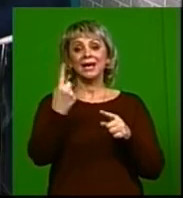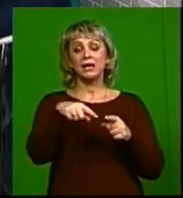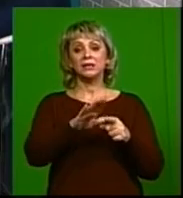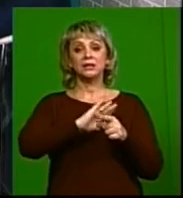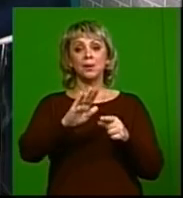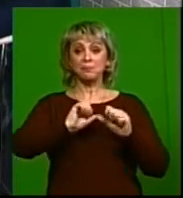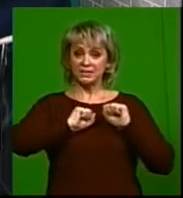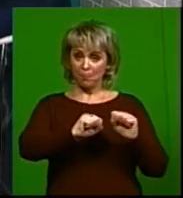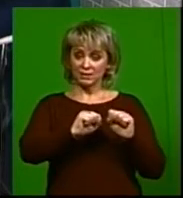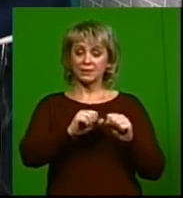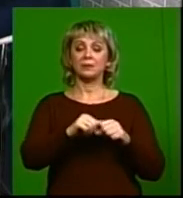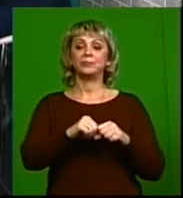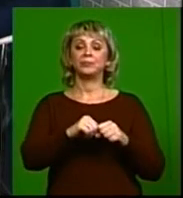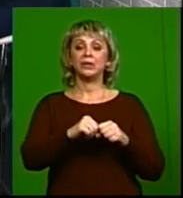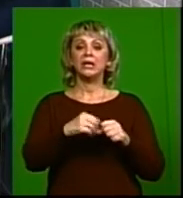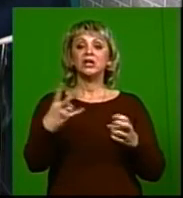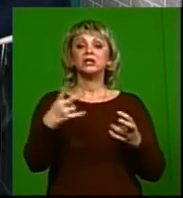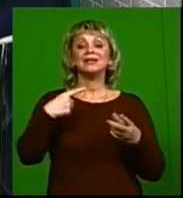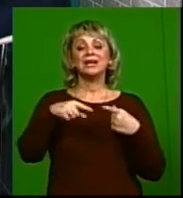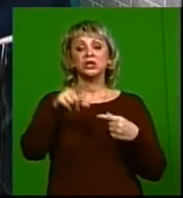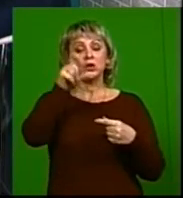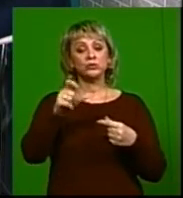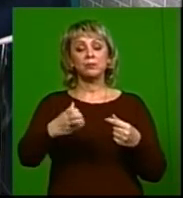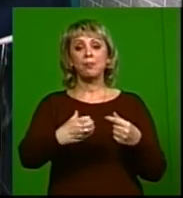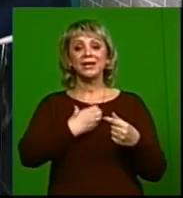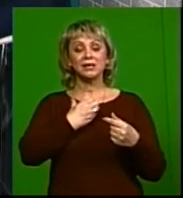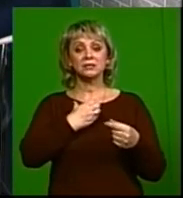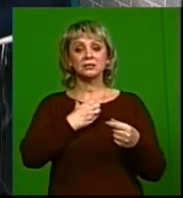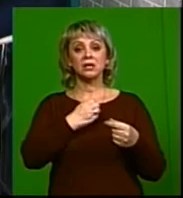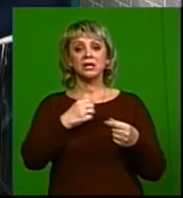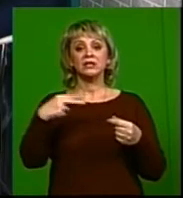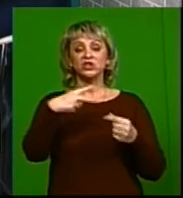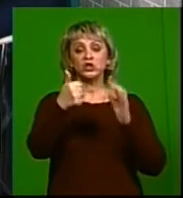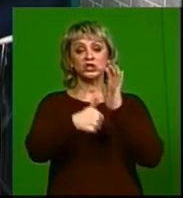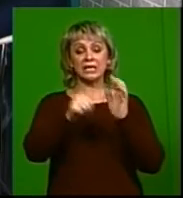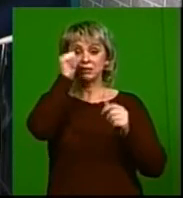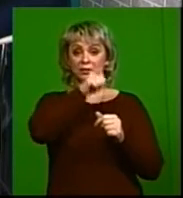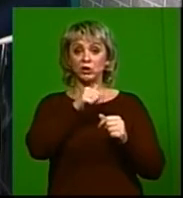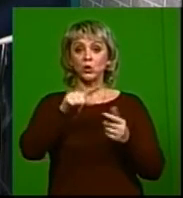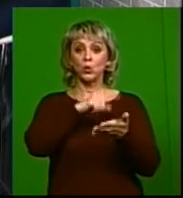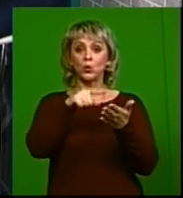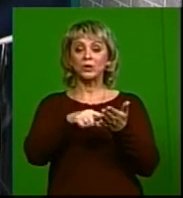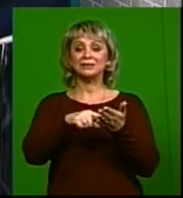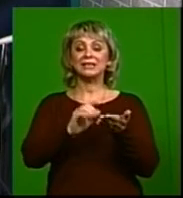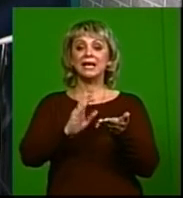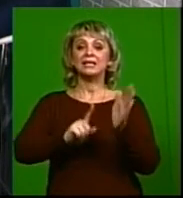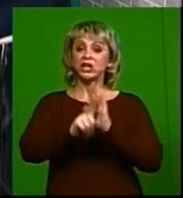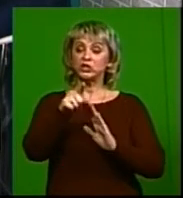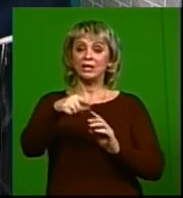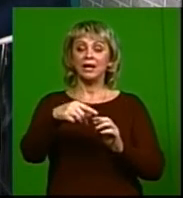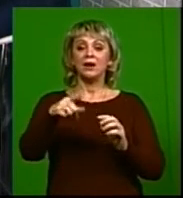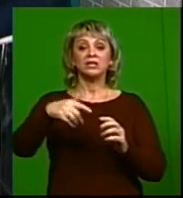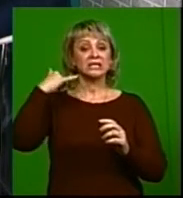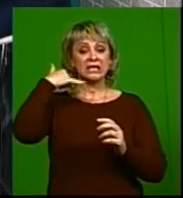безопасно. Иногда люди боятся, мы в 2016 году в городе запустили горячую линию по